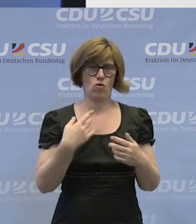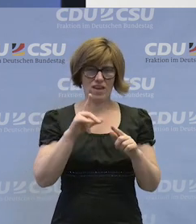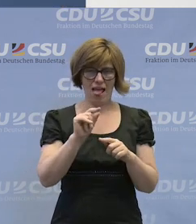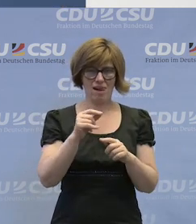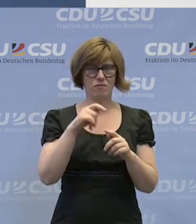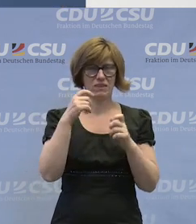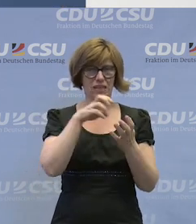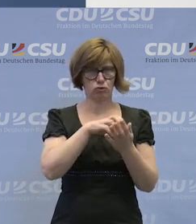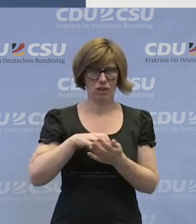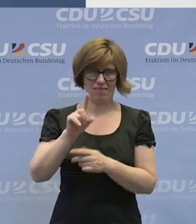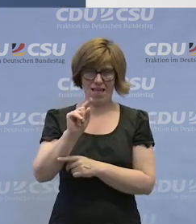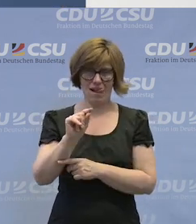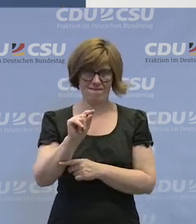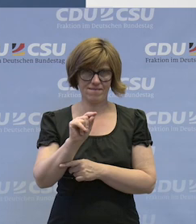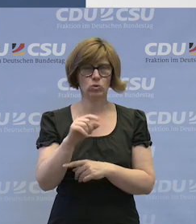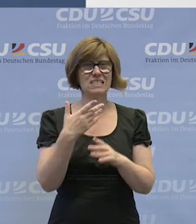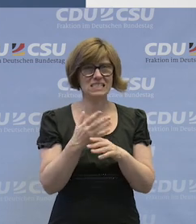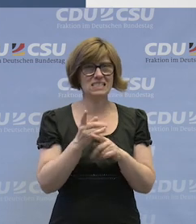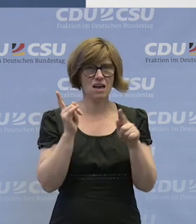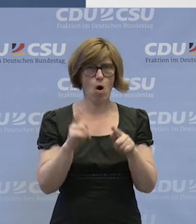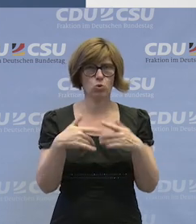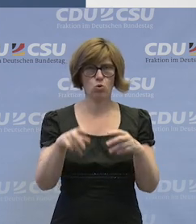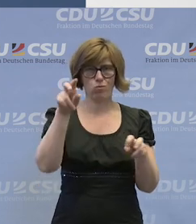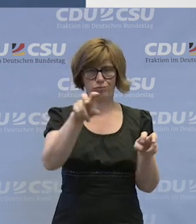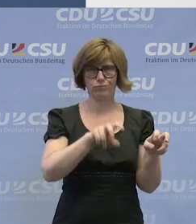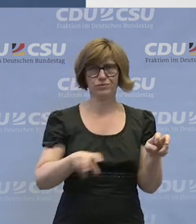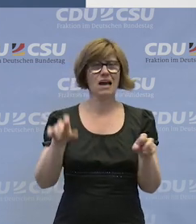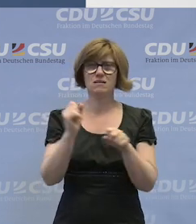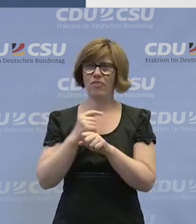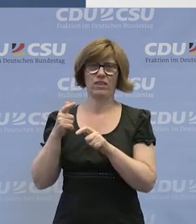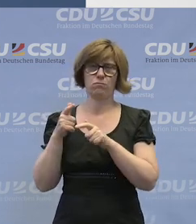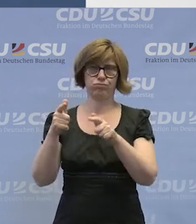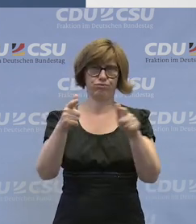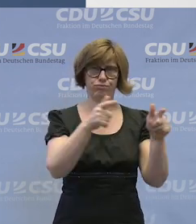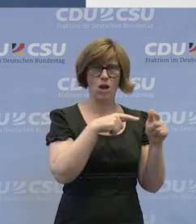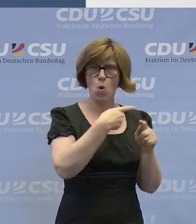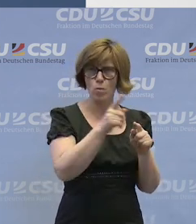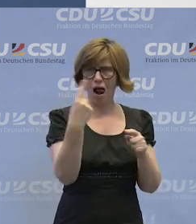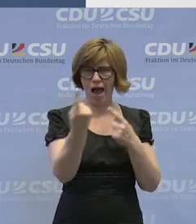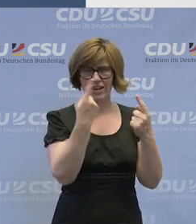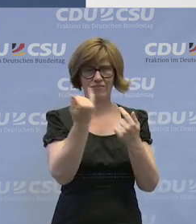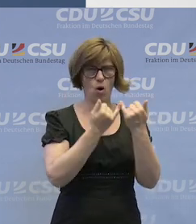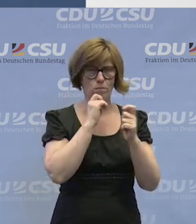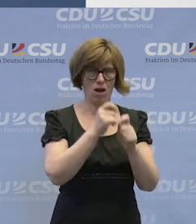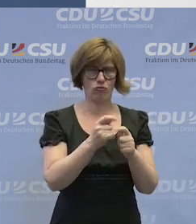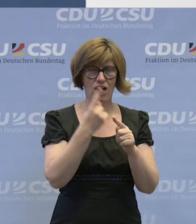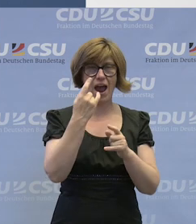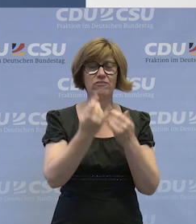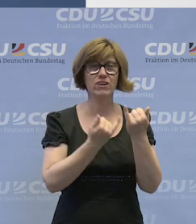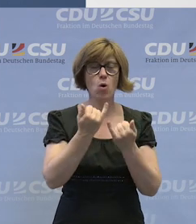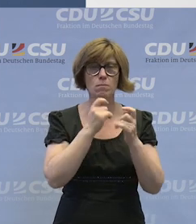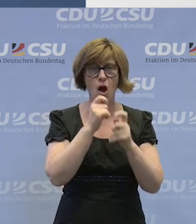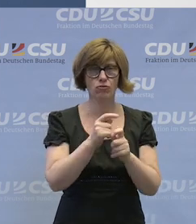Betriebsstätten und dort ist es eben so, da kann man gar nicht überall eine Frauenbeauftragte haben. Also eine Frauenbeauftragte, die